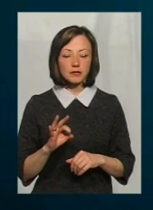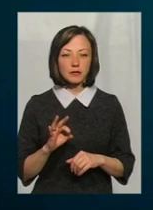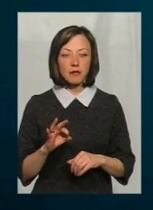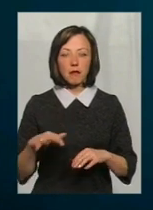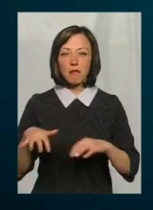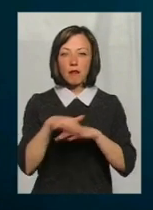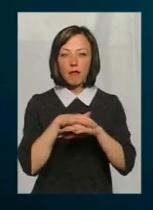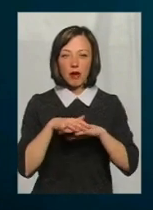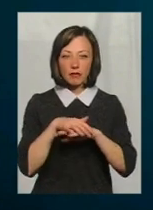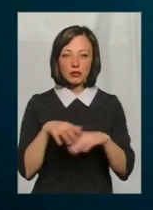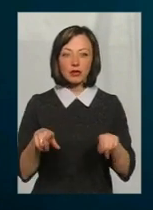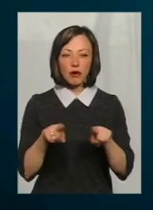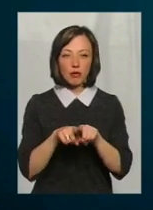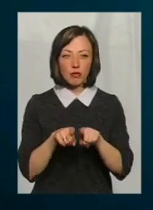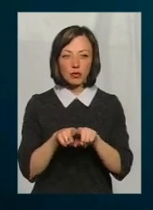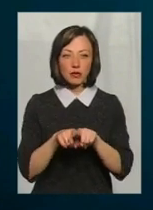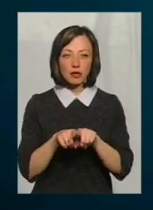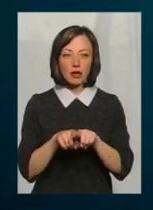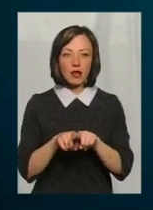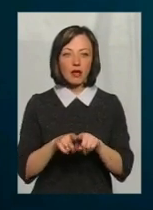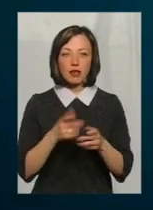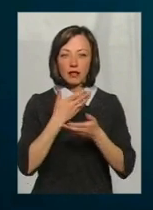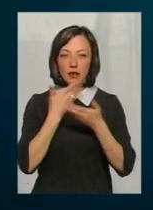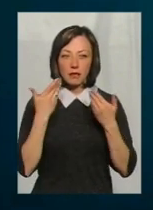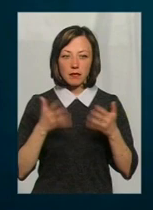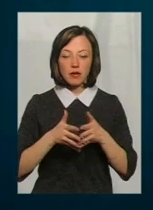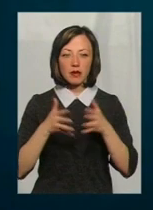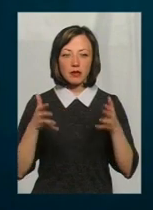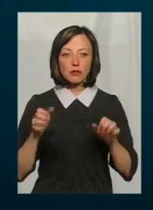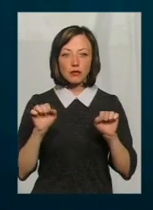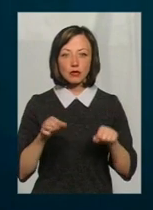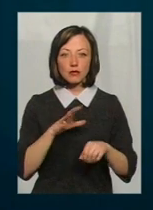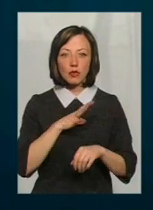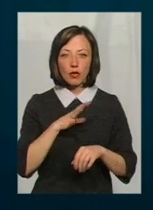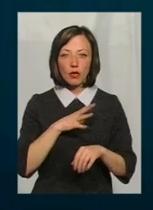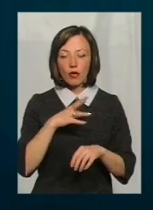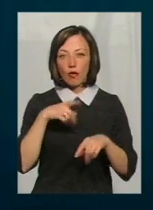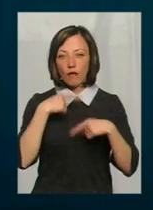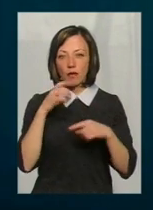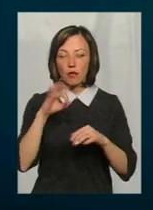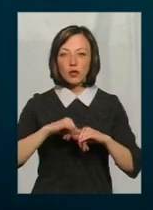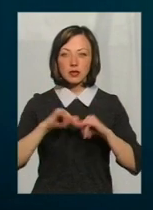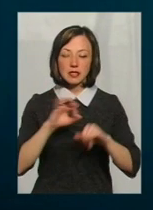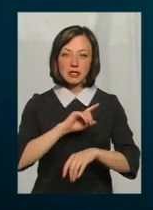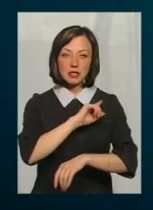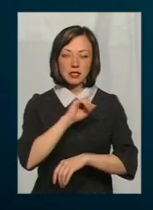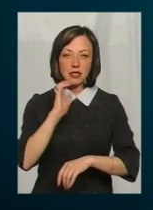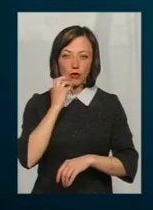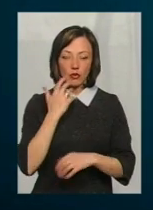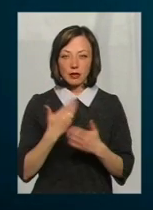масовості такої, не набула такої, що можна було свідчити про спалахи серйозні такі,